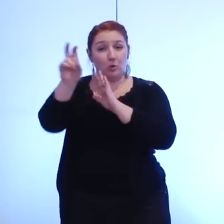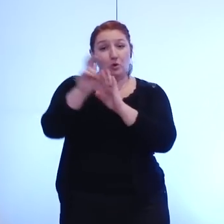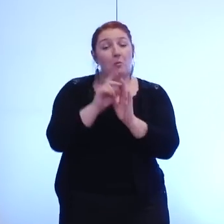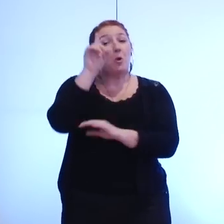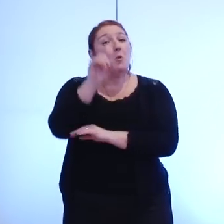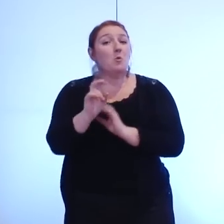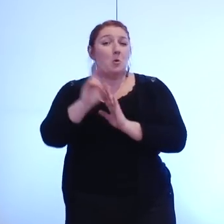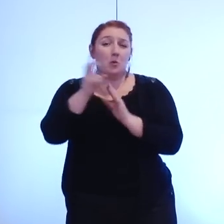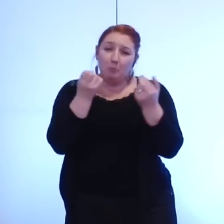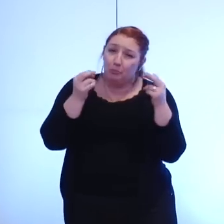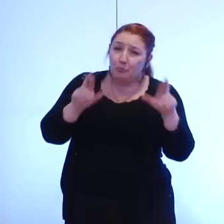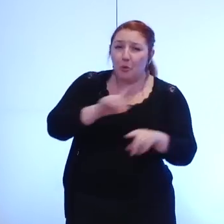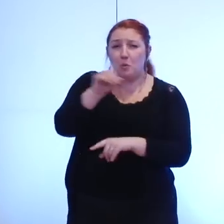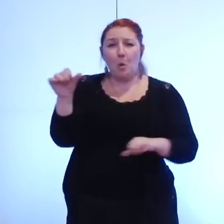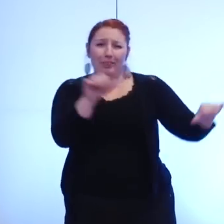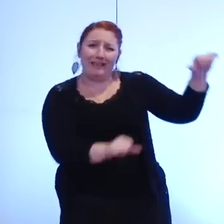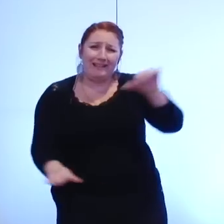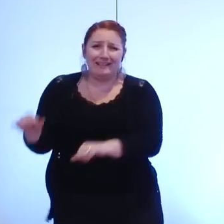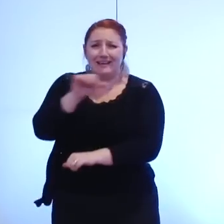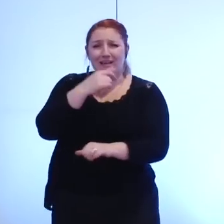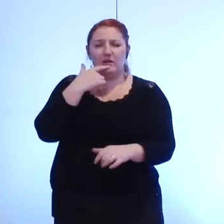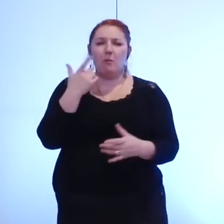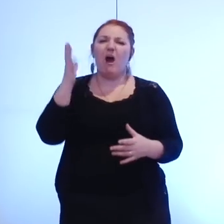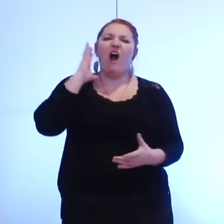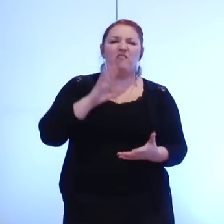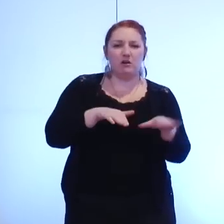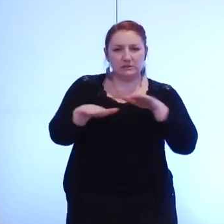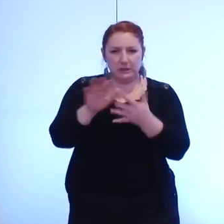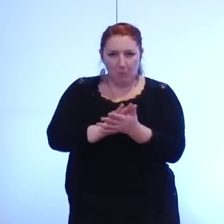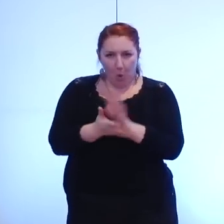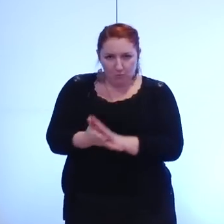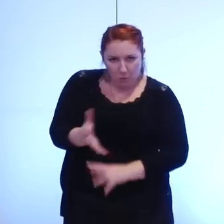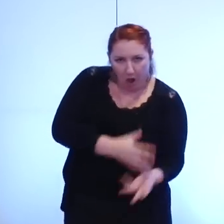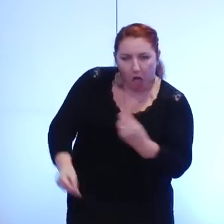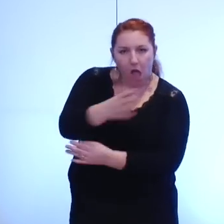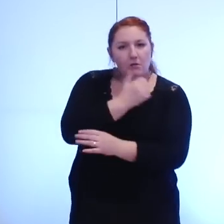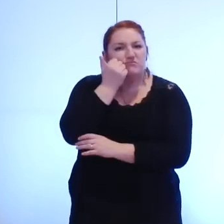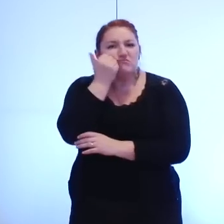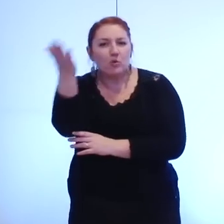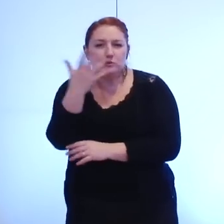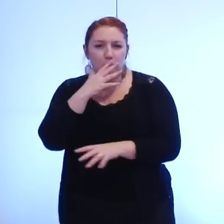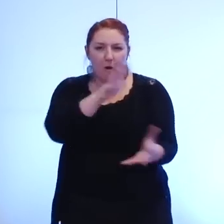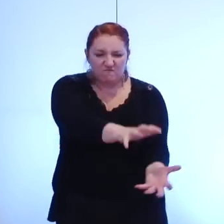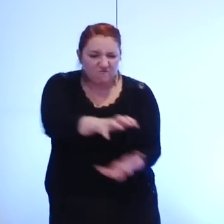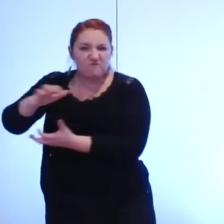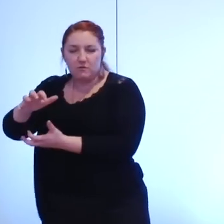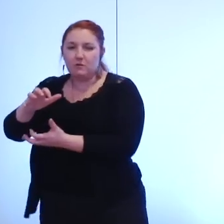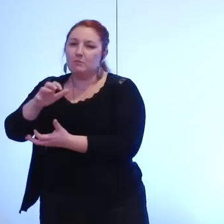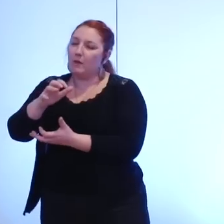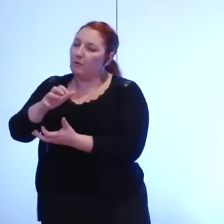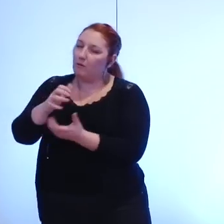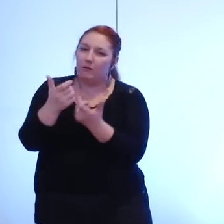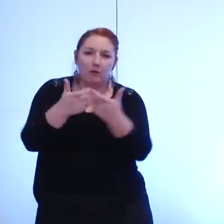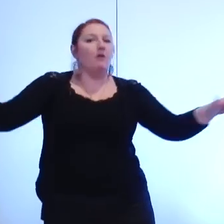traitée arrachée de haute lutte à un système de corruption honteux qui s'adossait à une exploitation privée de cette ressource si précieuse doit rester la